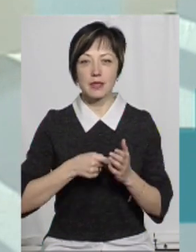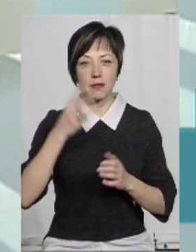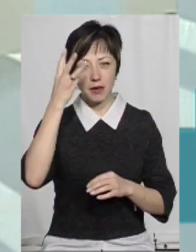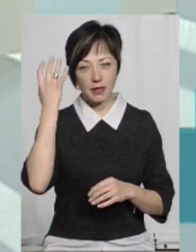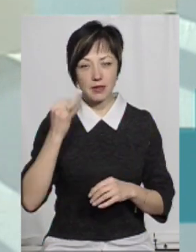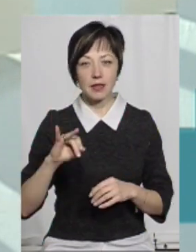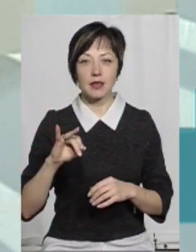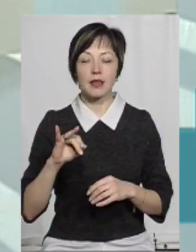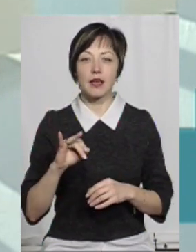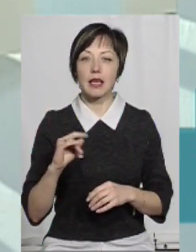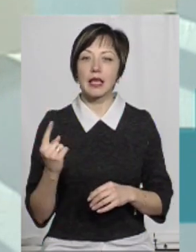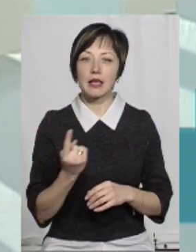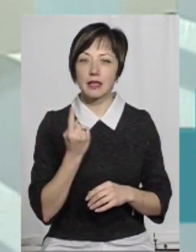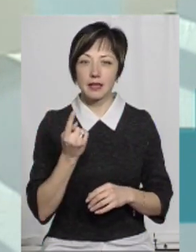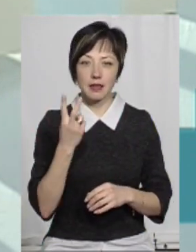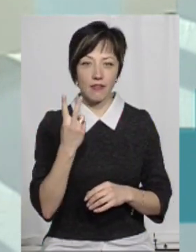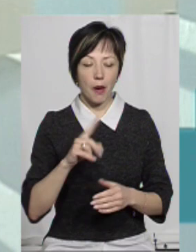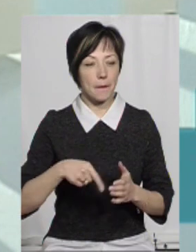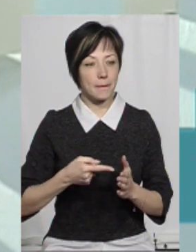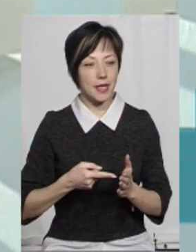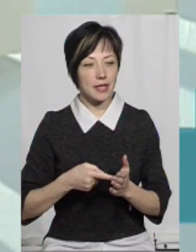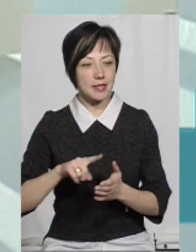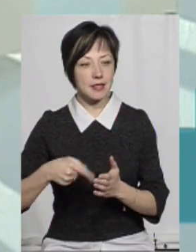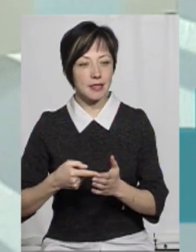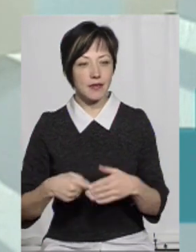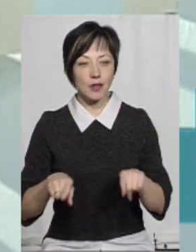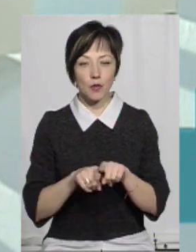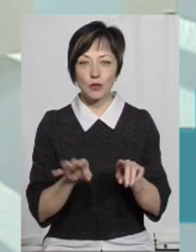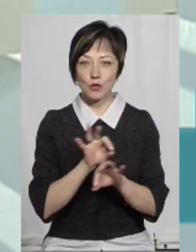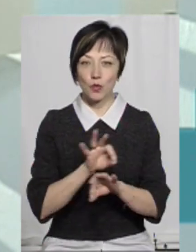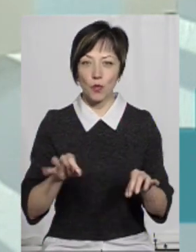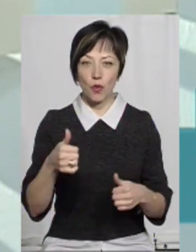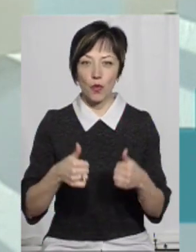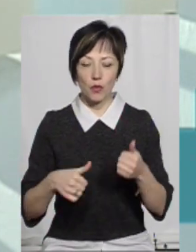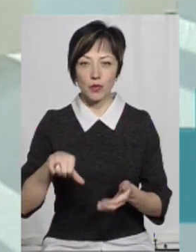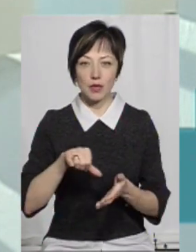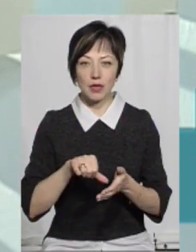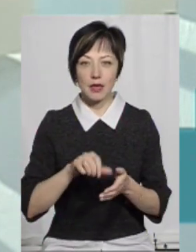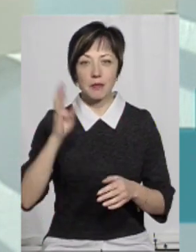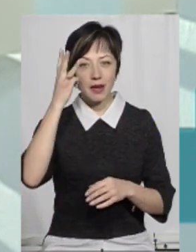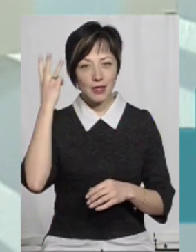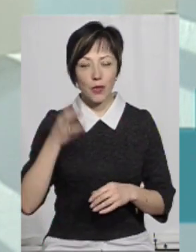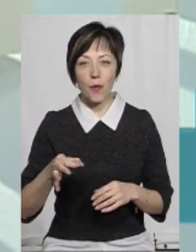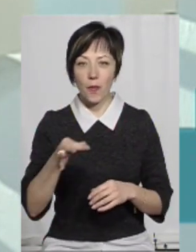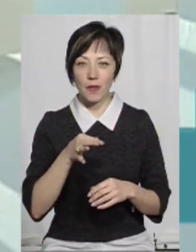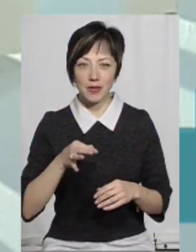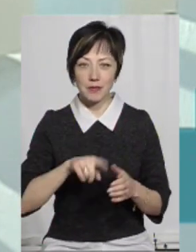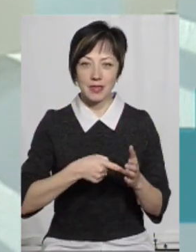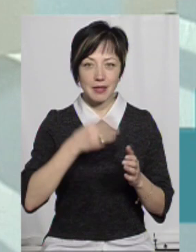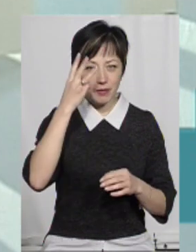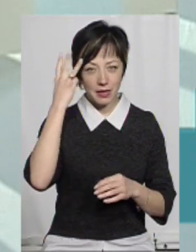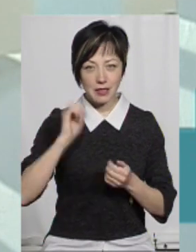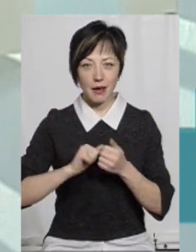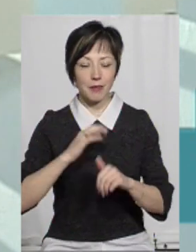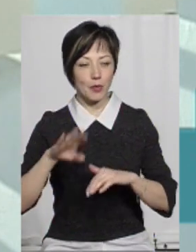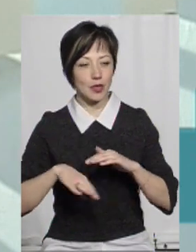речі, єдиних два міста, які в такому чудовому конкурсі прийняли місце з Хмельницької області. Місто Хмельницький,